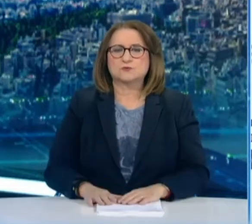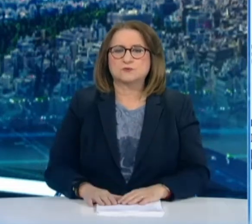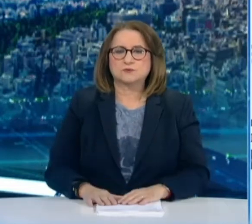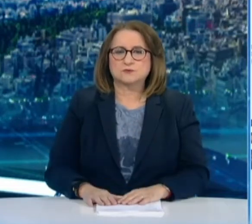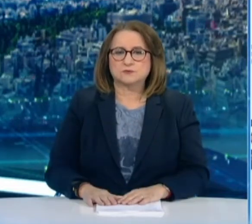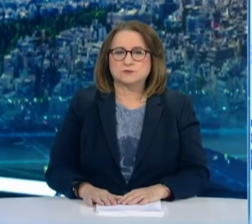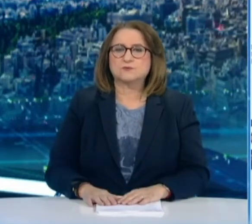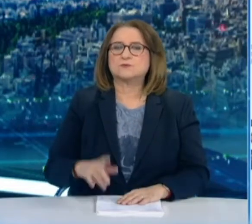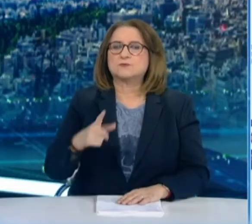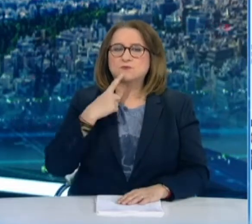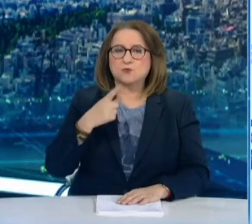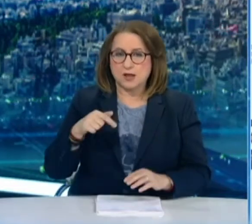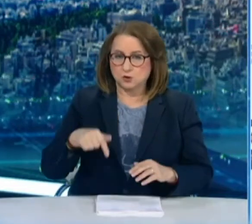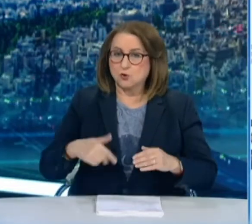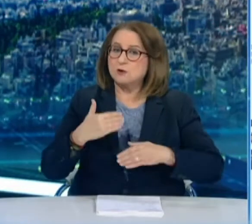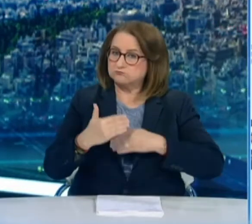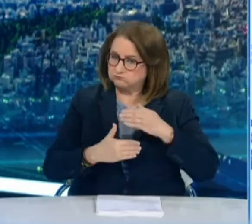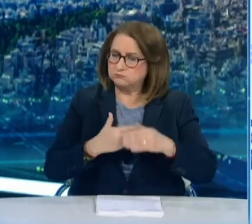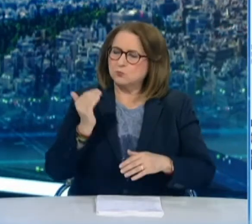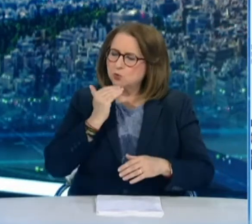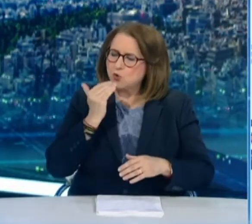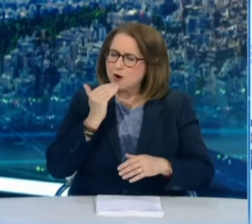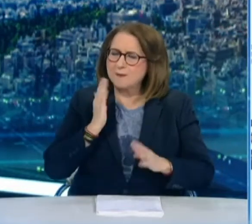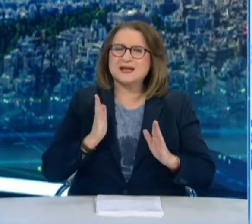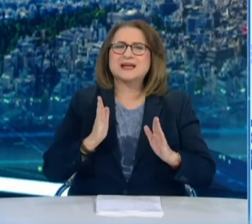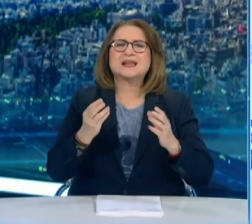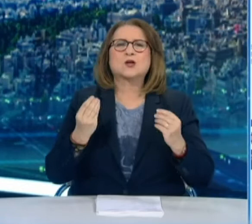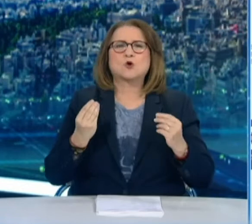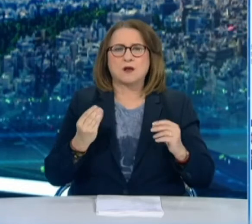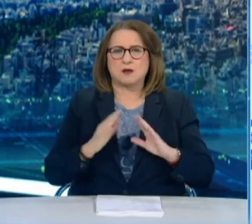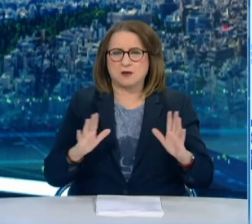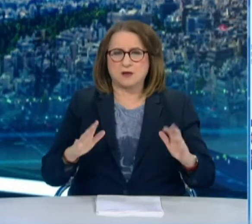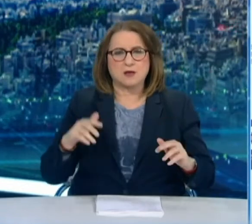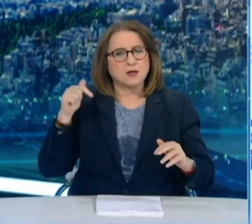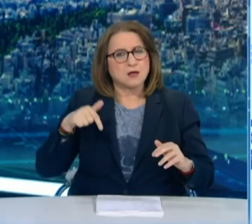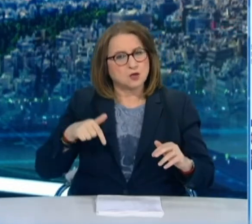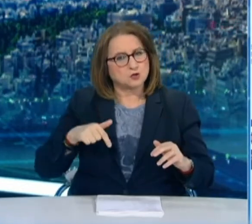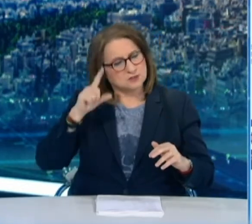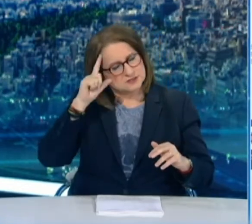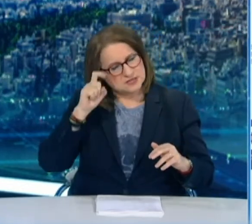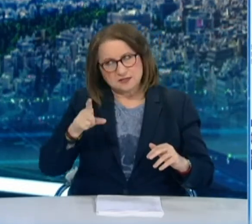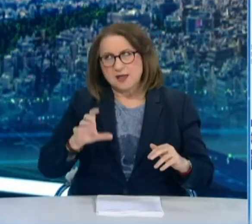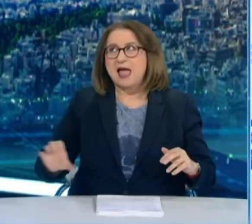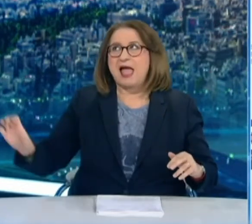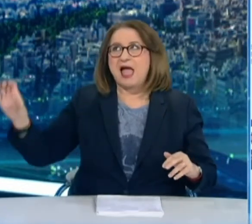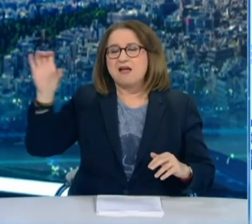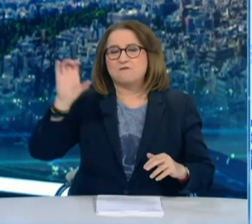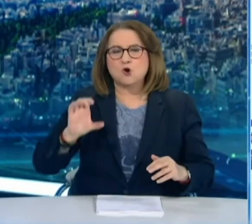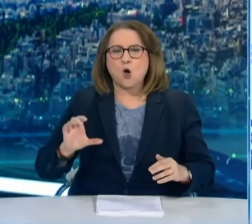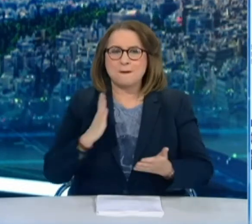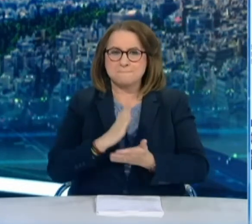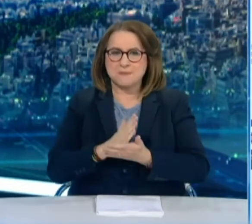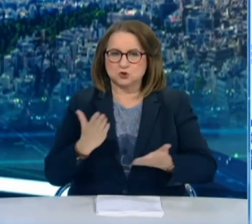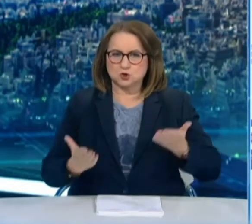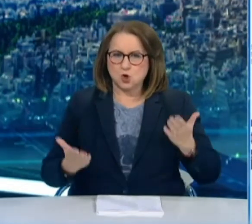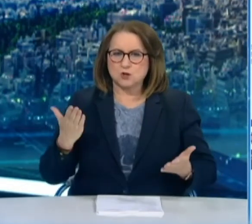εντυπωσιακοί οι ρυθμοί με τις οποίους κινούμαστε στον εμβολιασμό. Ον ούρθος στις ευρωπαϊκούς μέσος όρους. Βλέπω ότι και